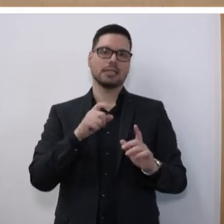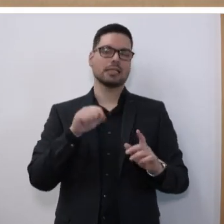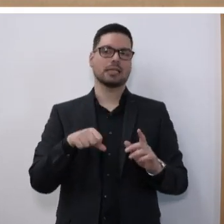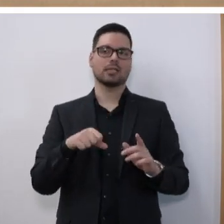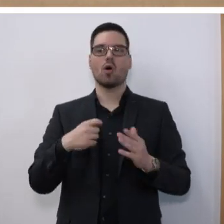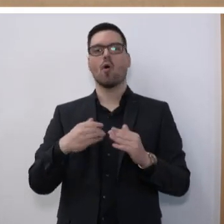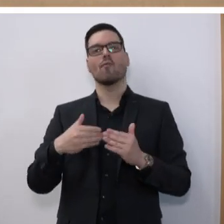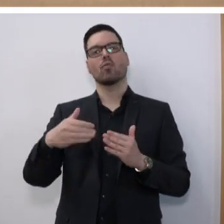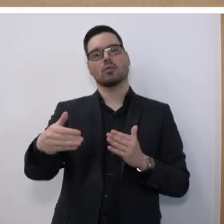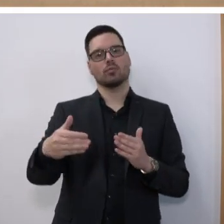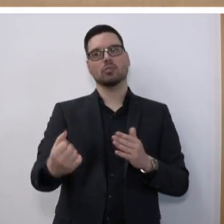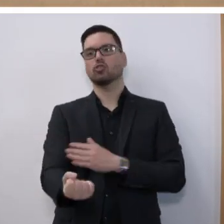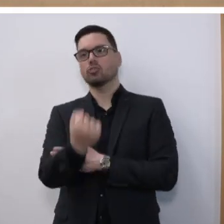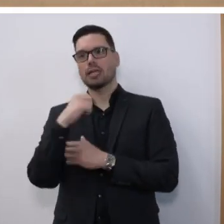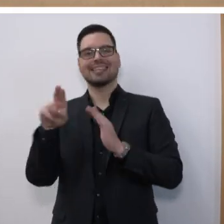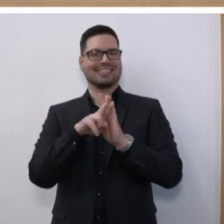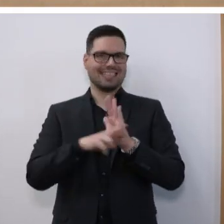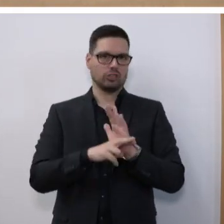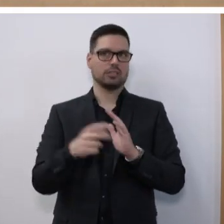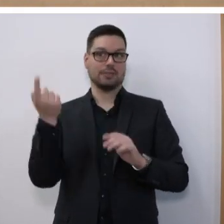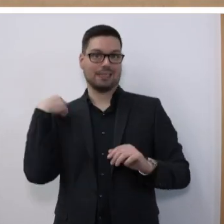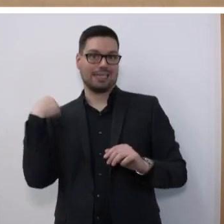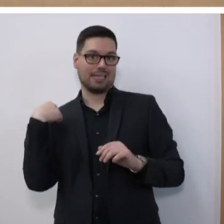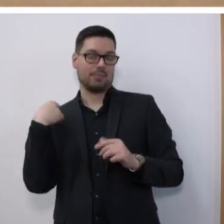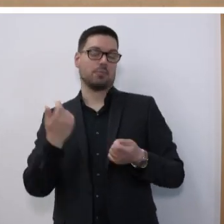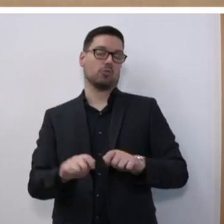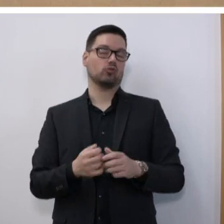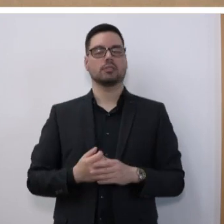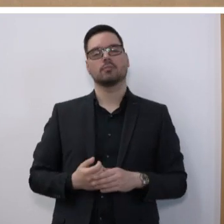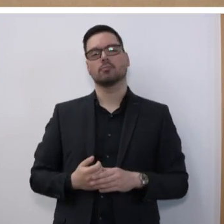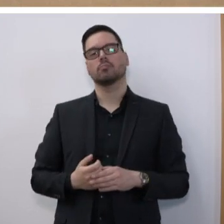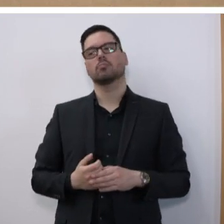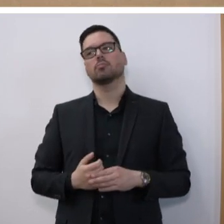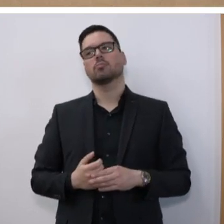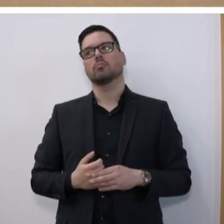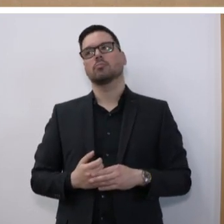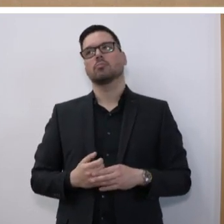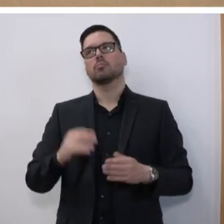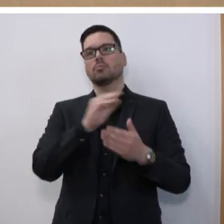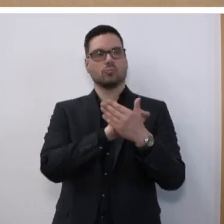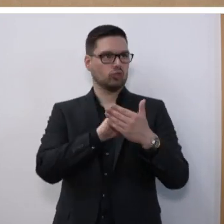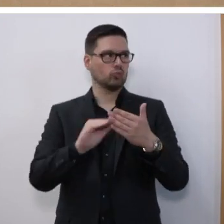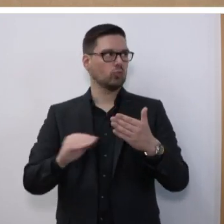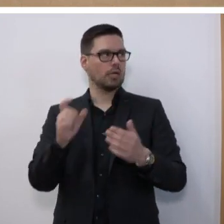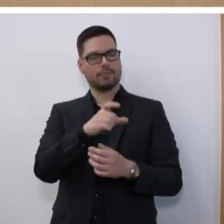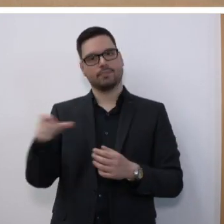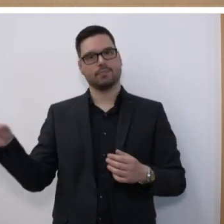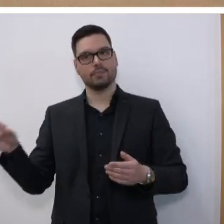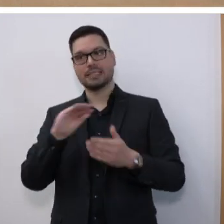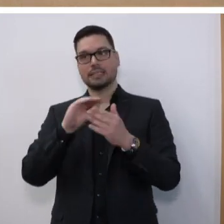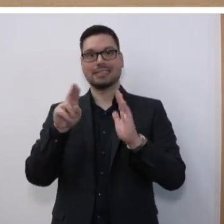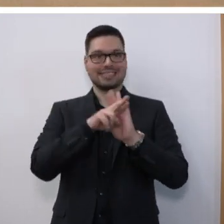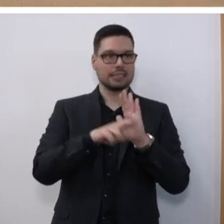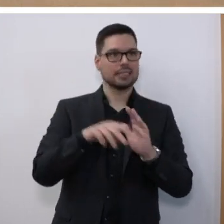auch die Fortführung der Stärkung der Rechte, die wir gerade eben beschlossen haben. Schülerinnen und Schüler wissen mit diesem Gesetz genau,